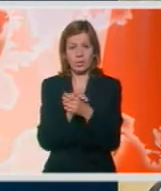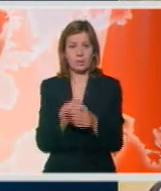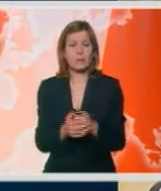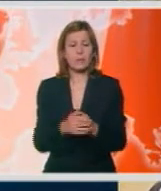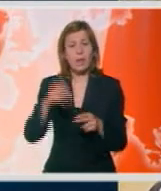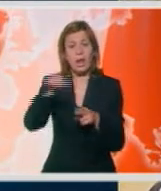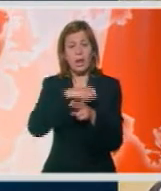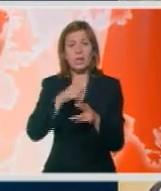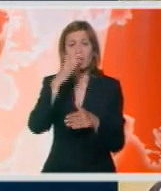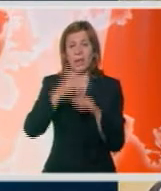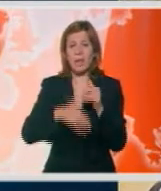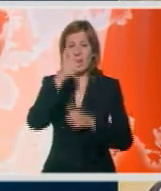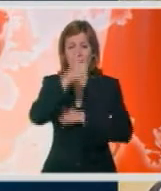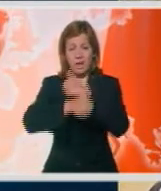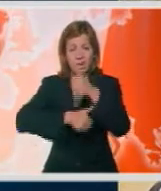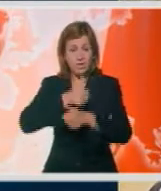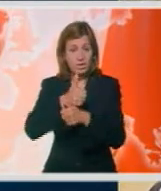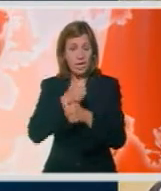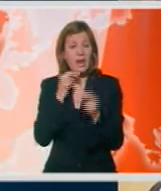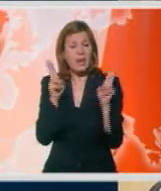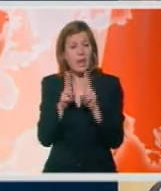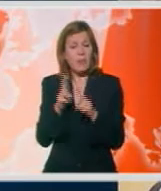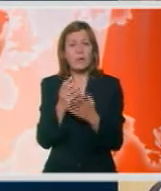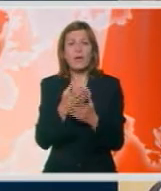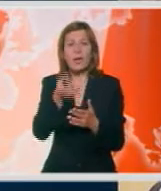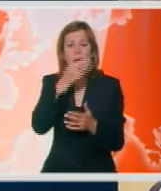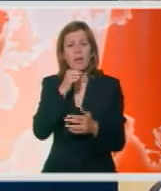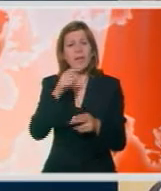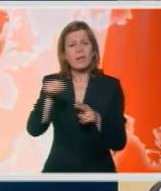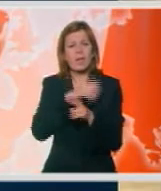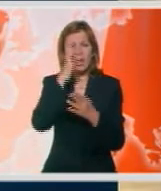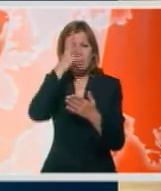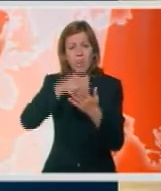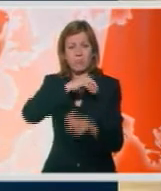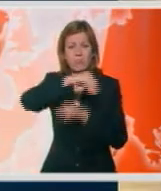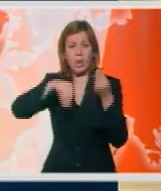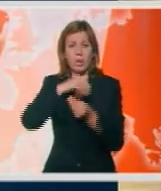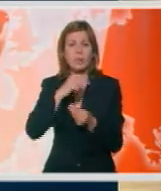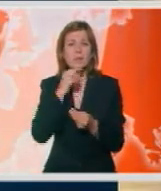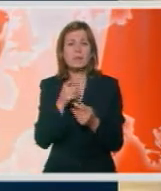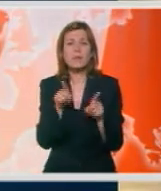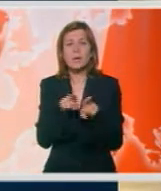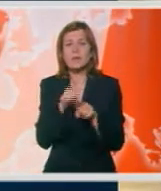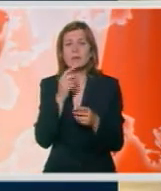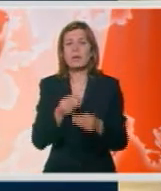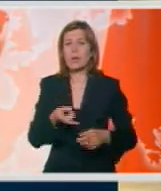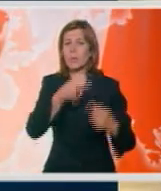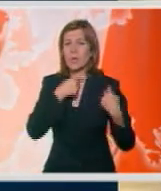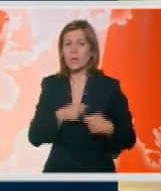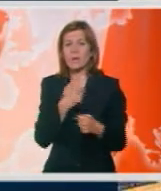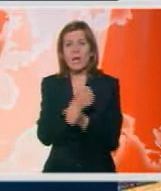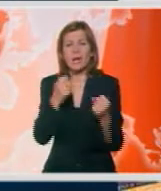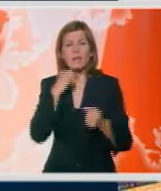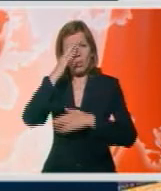Lečenje traje najmanje godinu dana, a osim medikamentozna je zahteva terapiju. Čitave porodice koja na paradoksalan način doprinosi razvoju